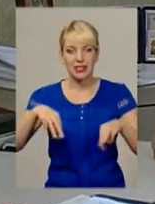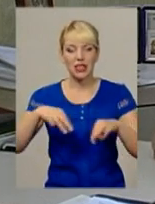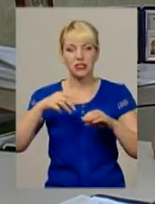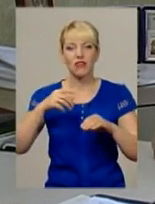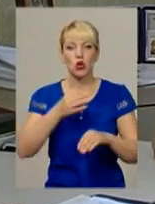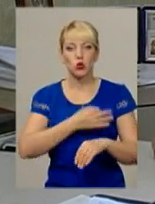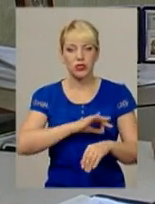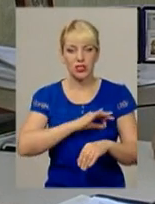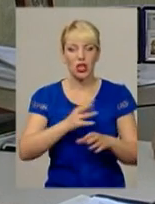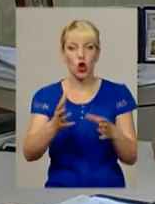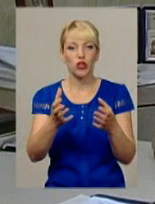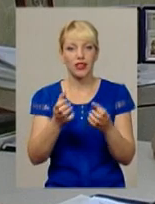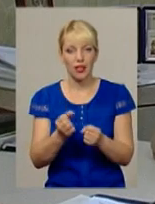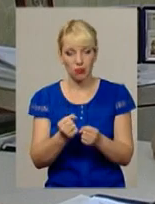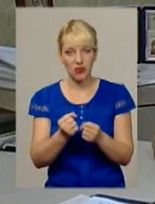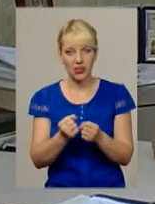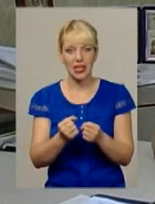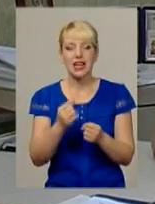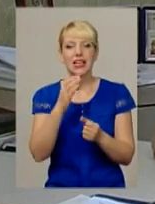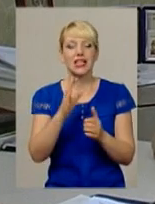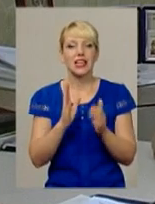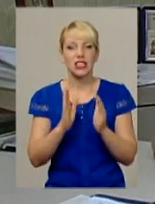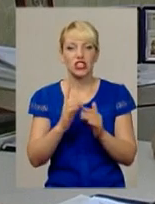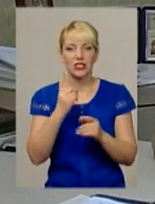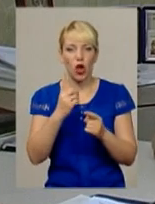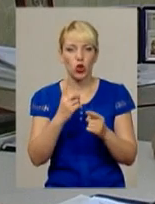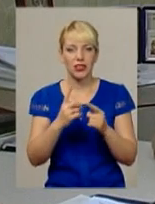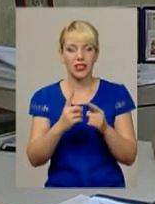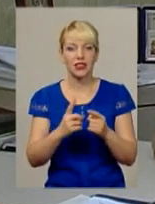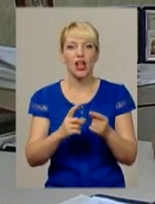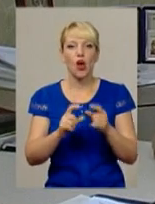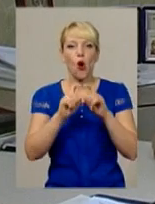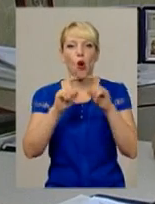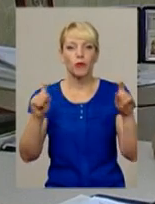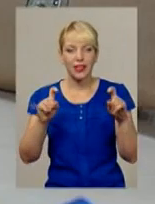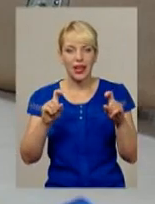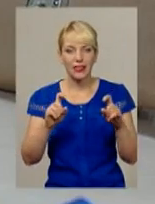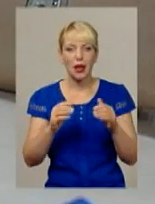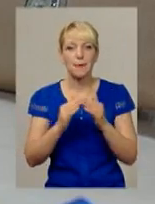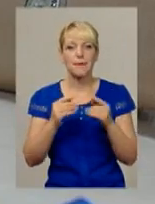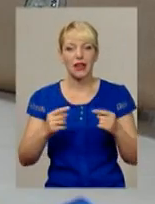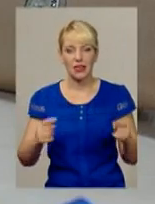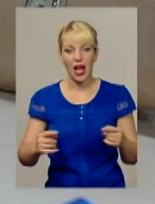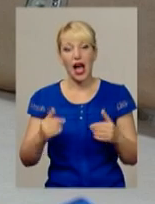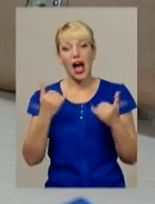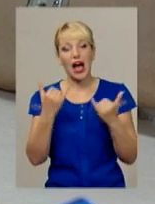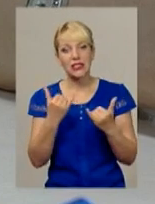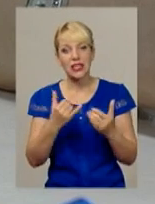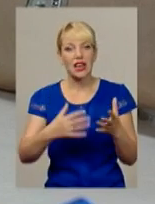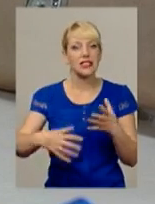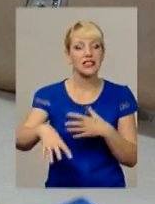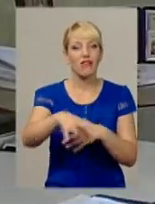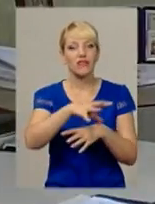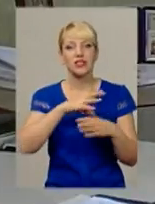'єктом нерухомого майна. Зараз це внесені зміни надають можливість отримати інформацію і за суб'єктом. Це зроблено з